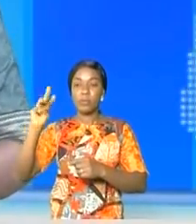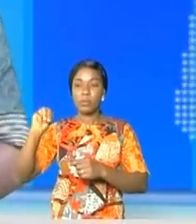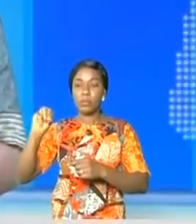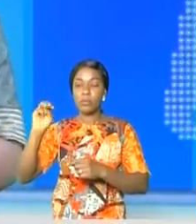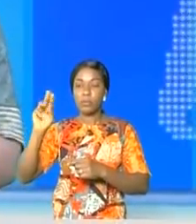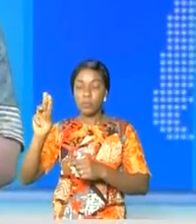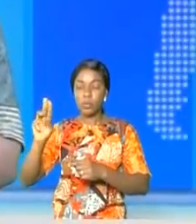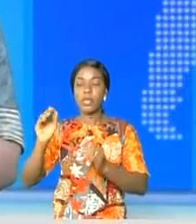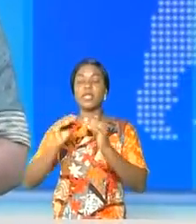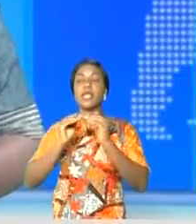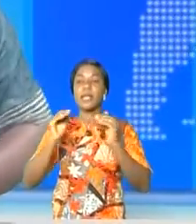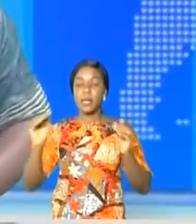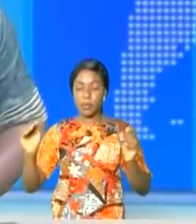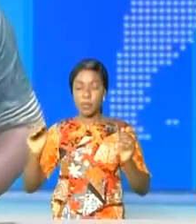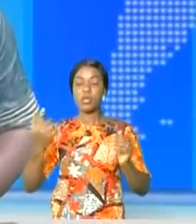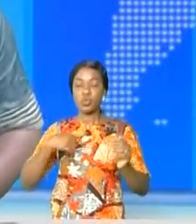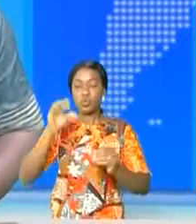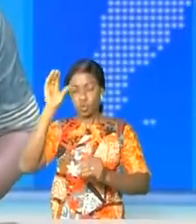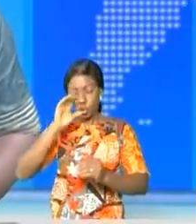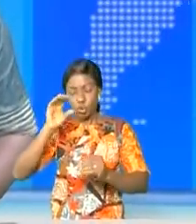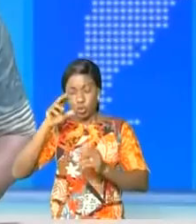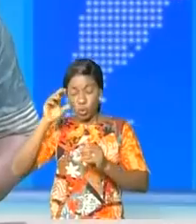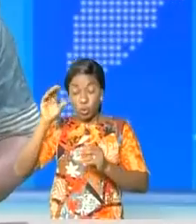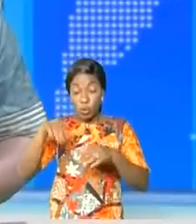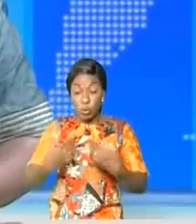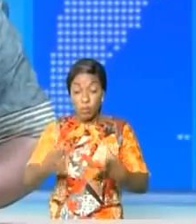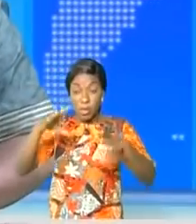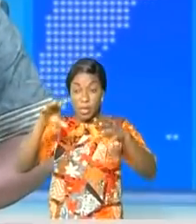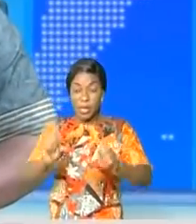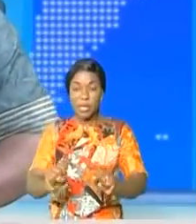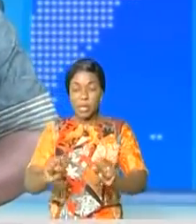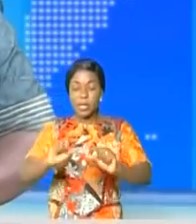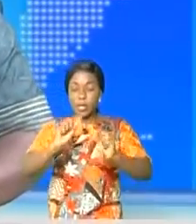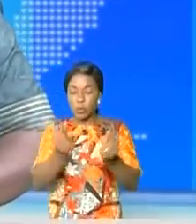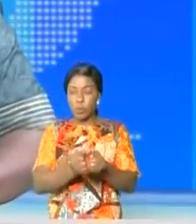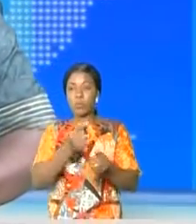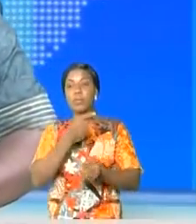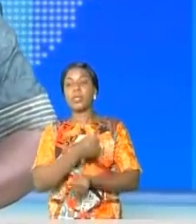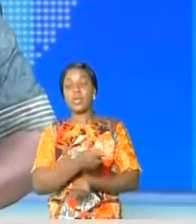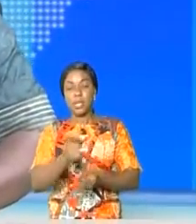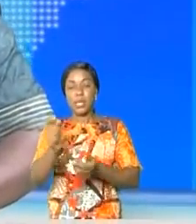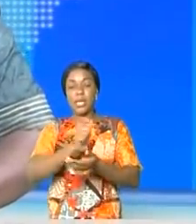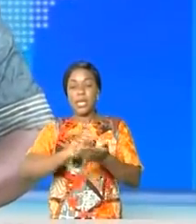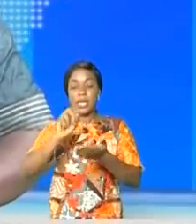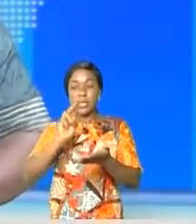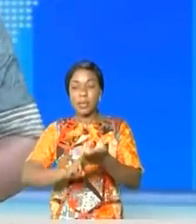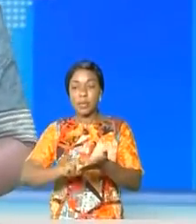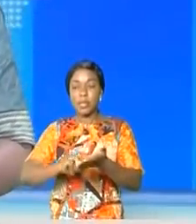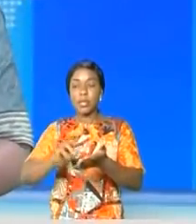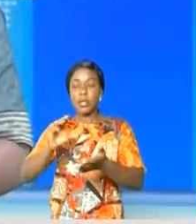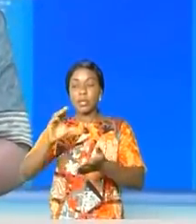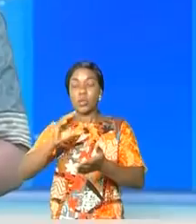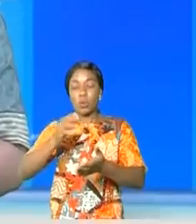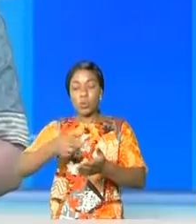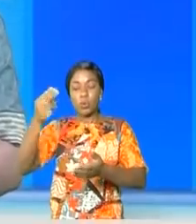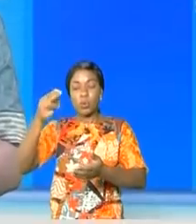traquer ces malfrats et leur réseau démantelé. Le réseau s'est signé par les commissaires provinciales de